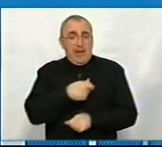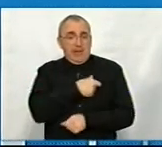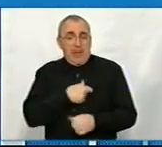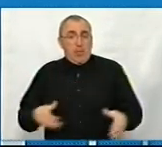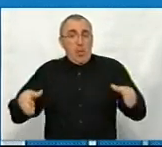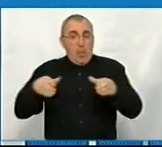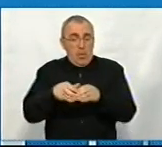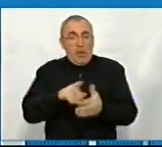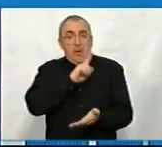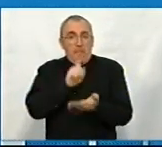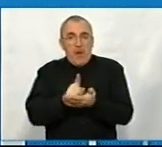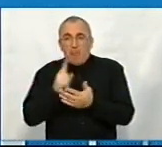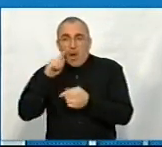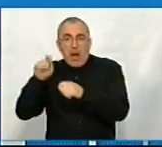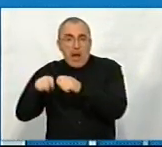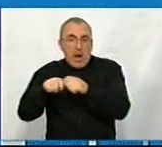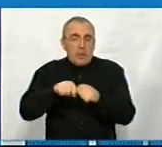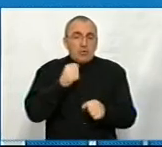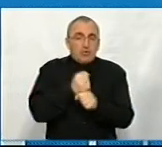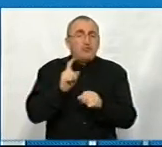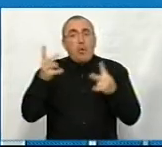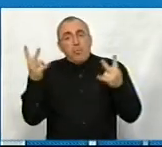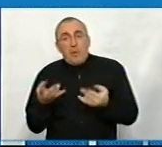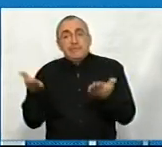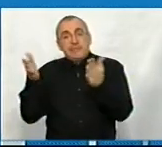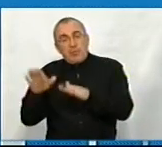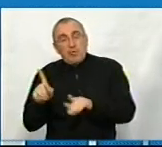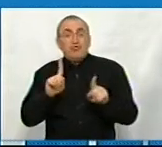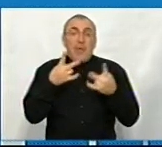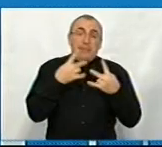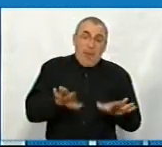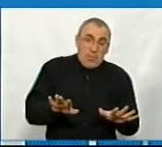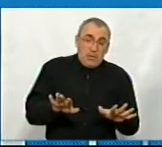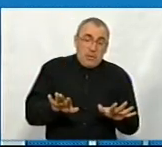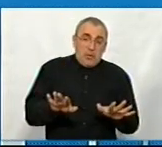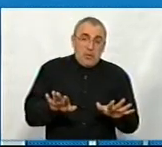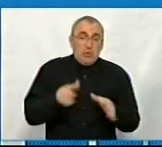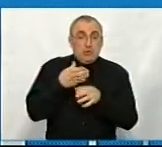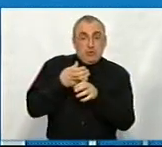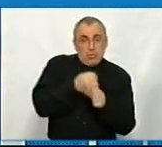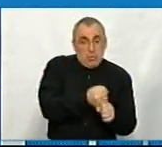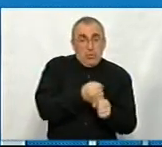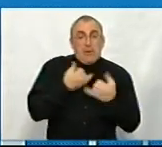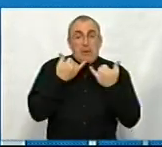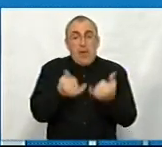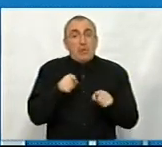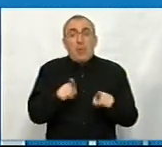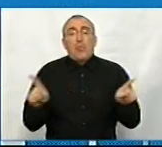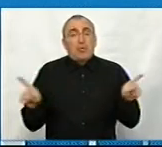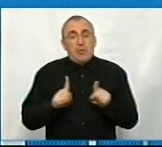корпусом маємо їх проаналізувати, зробити, що потрібно залишити, що не потрібно скоротити, для того, щоб